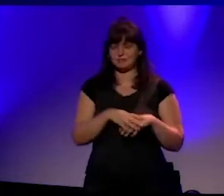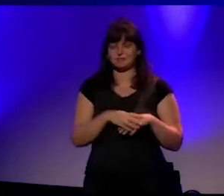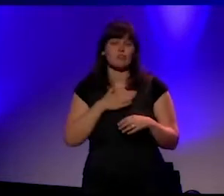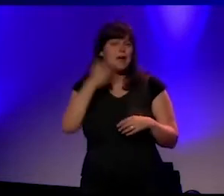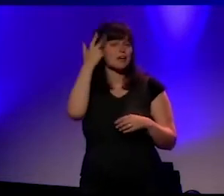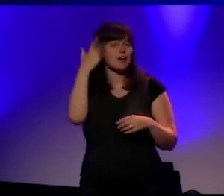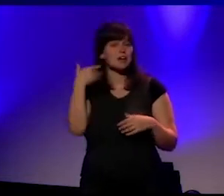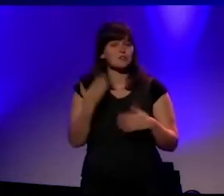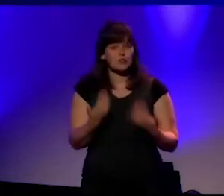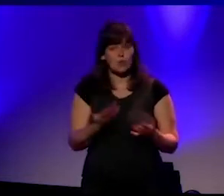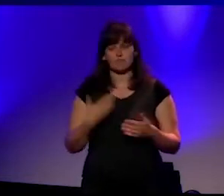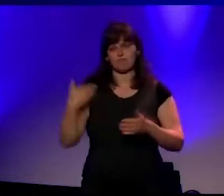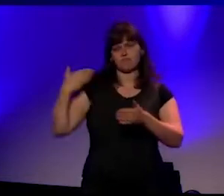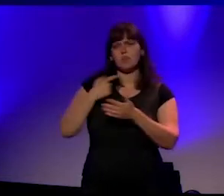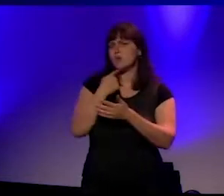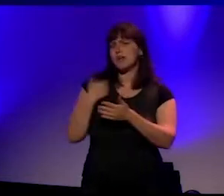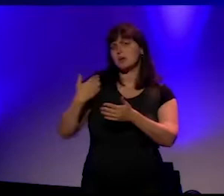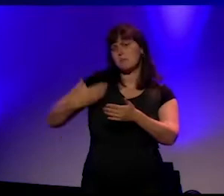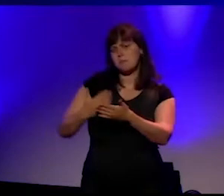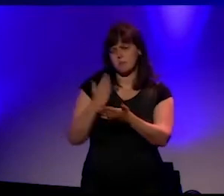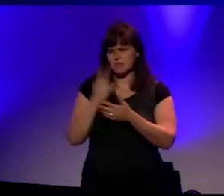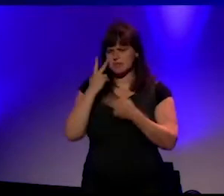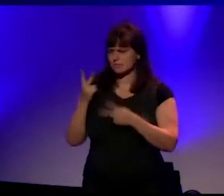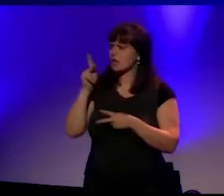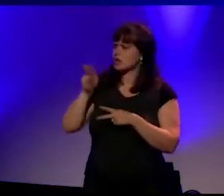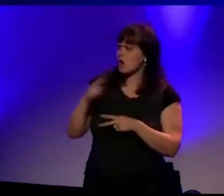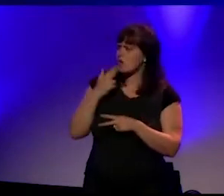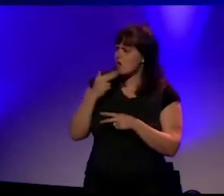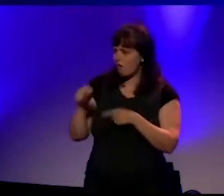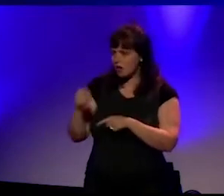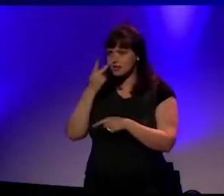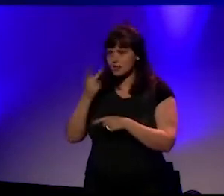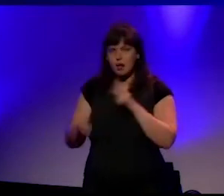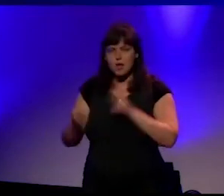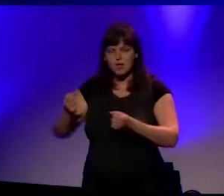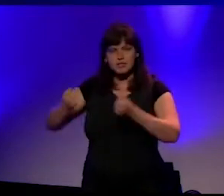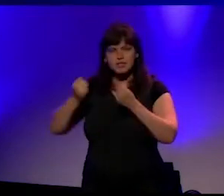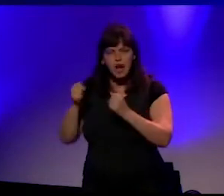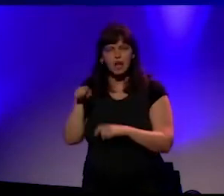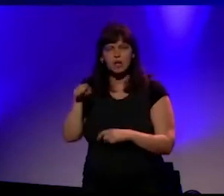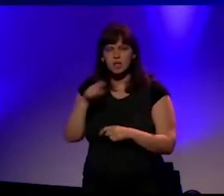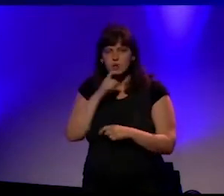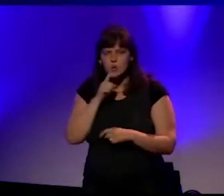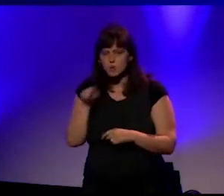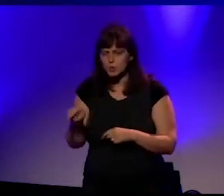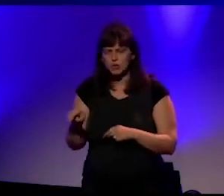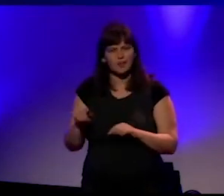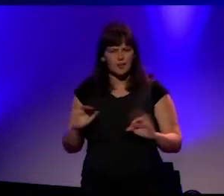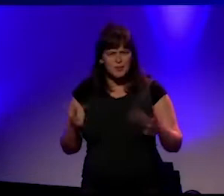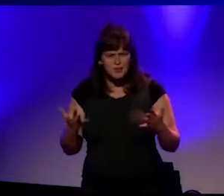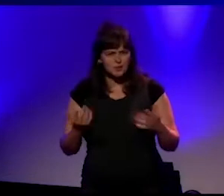weken bij momenten op zijn krachtigst gezien. Op zijn sterkst. Omdat wij met ons allen de